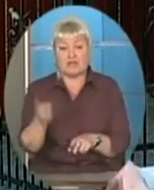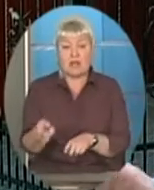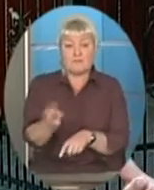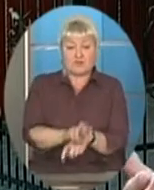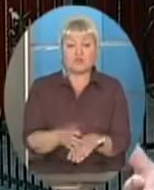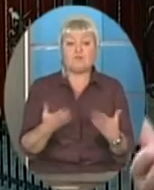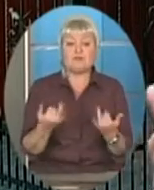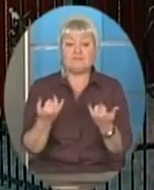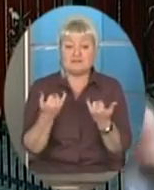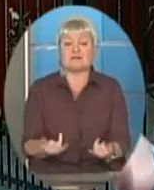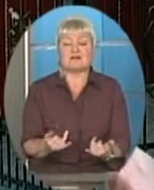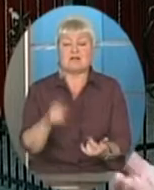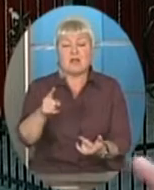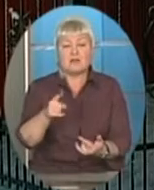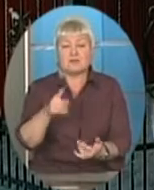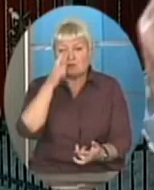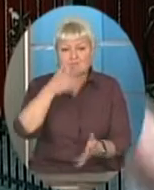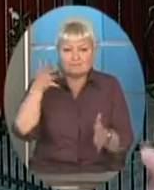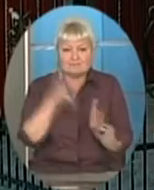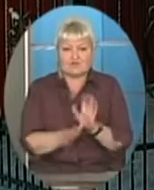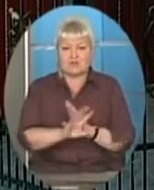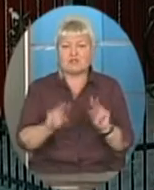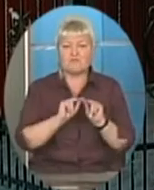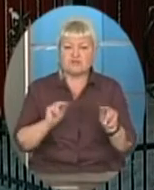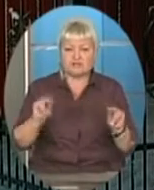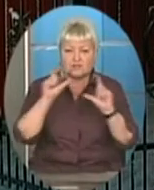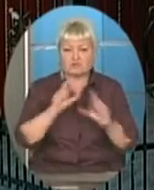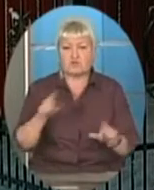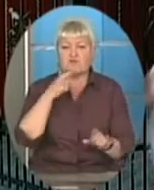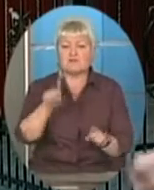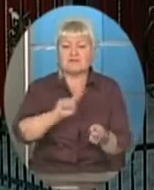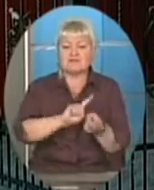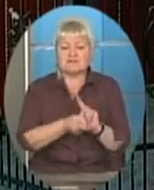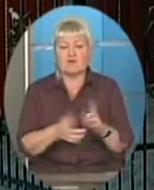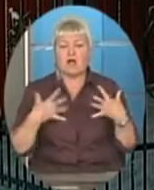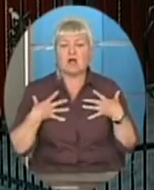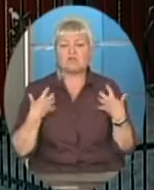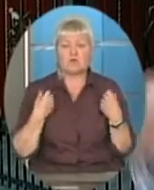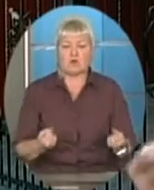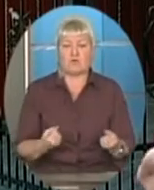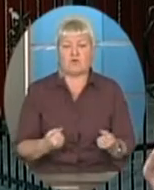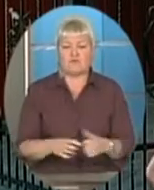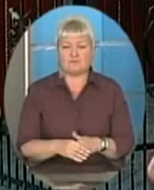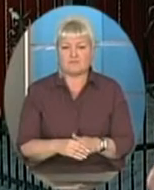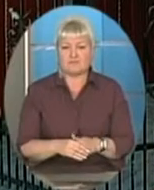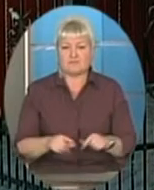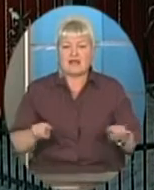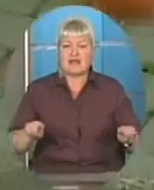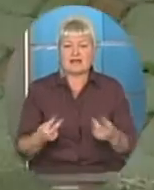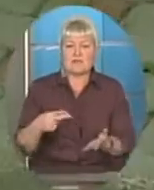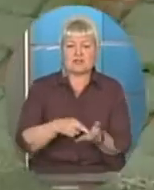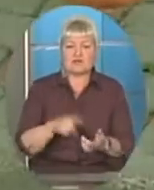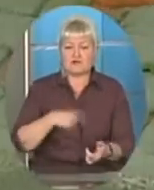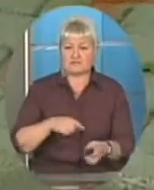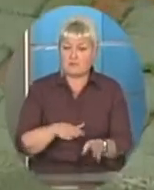він зараз, його не пізнають. І вчителі в школі, яка він став здоровим, реабілітував себе повинність у тому, що